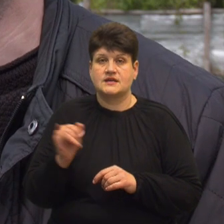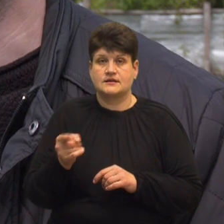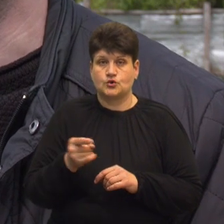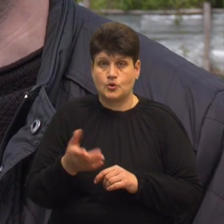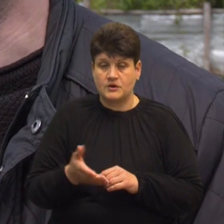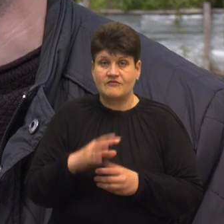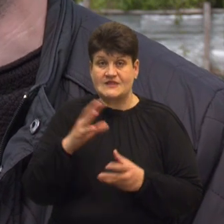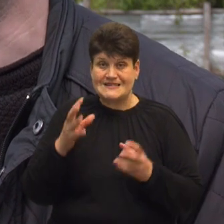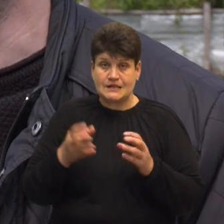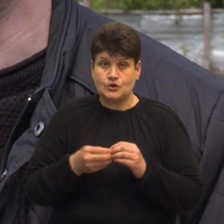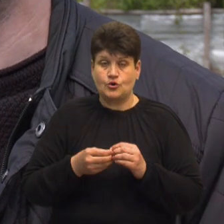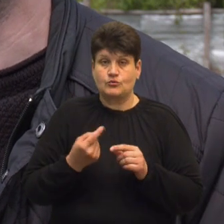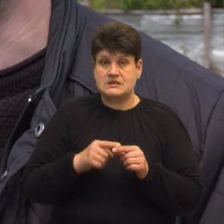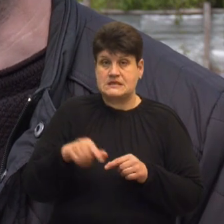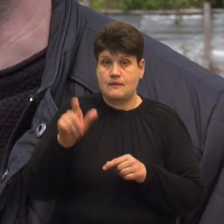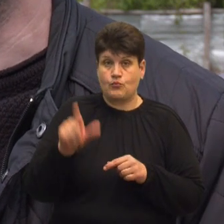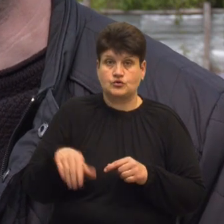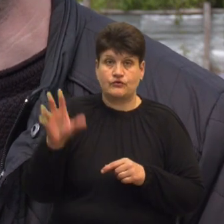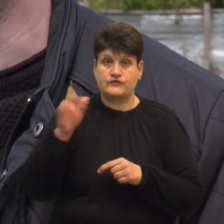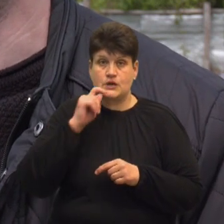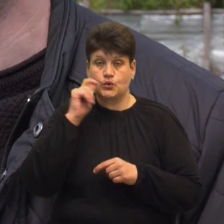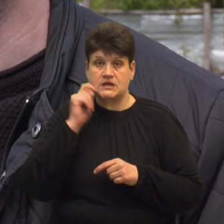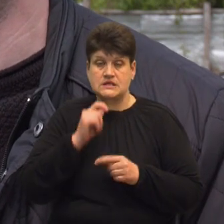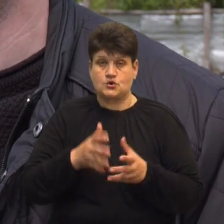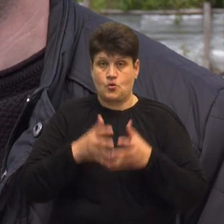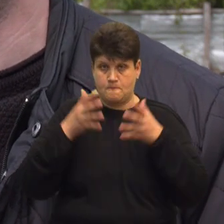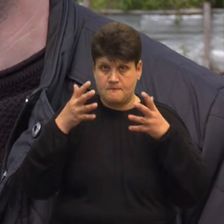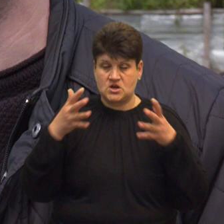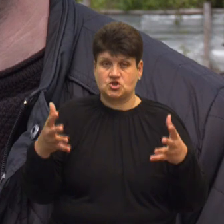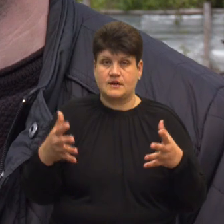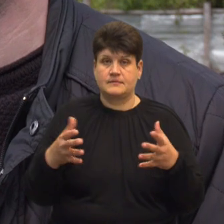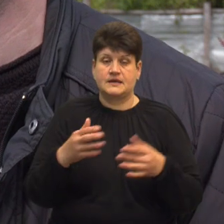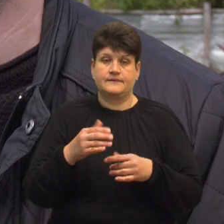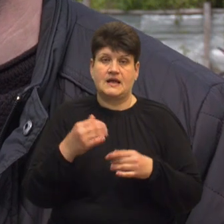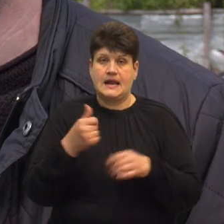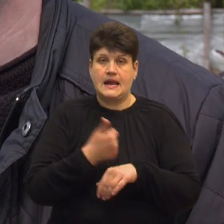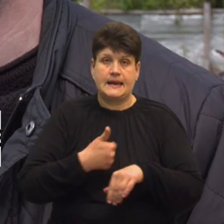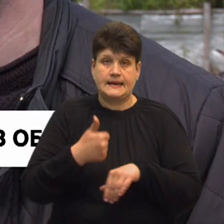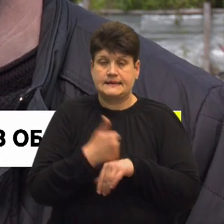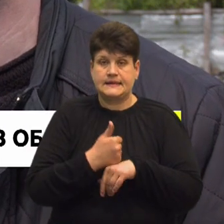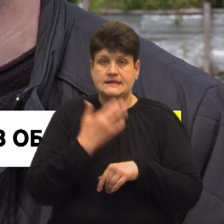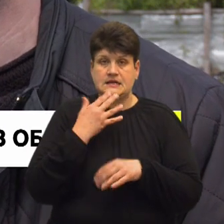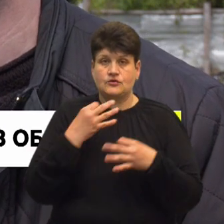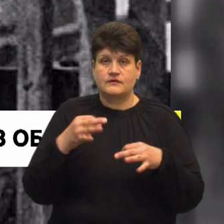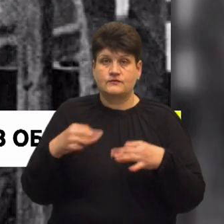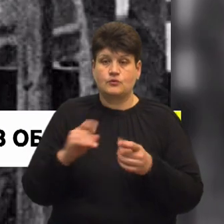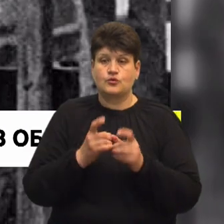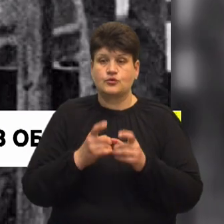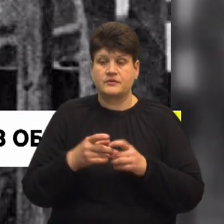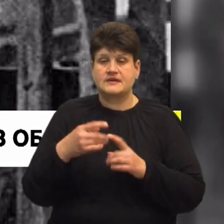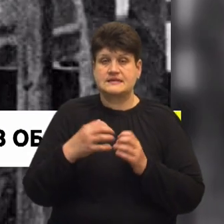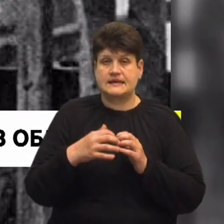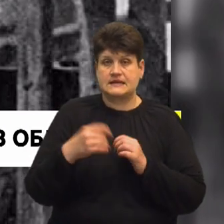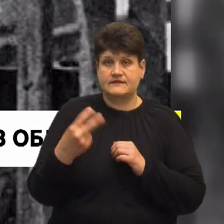Шухевич – це постать всеукраїнського масштабу. Це один з лідерів національно-визорної боротьби українців у середині ХХ століття. Він